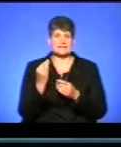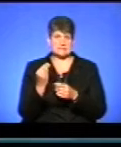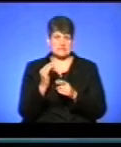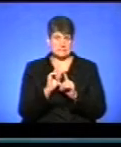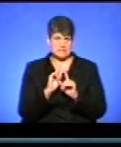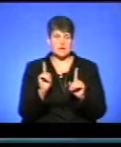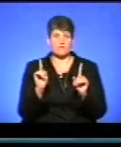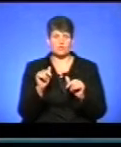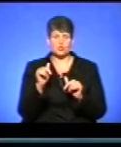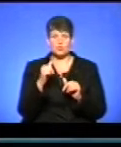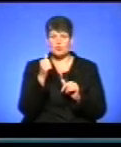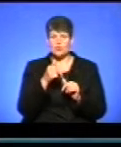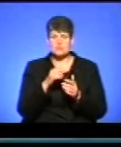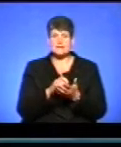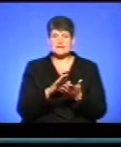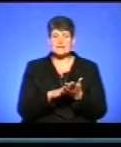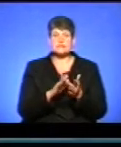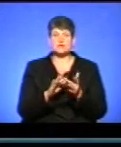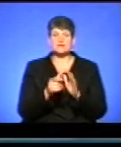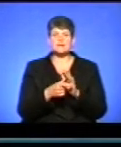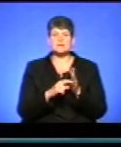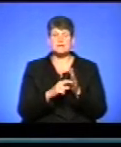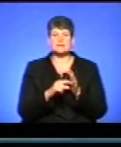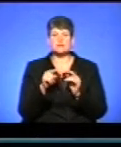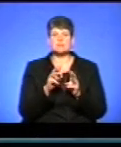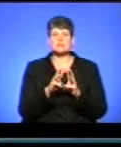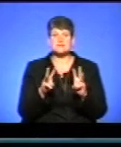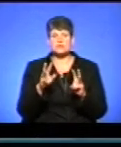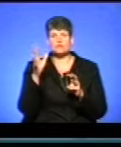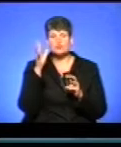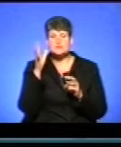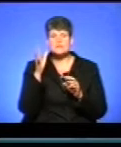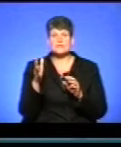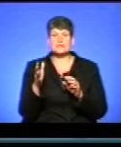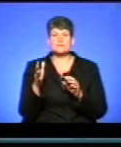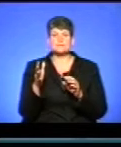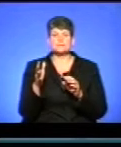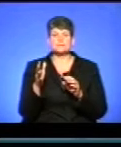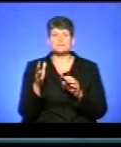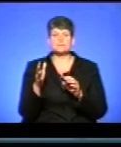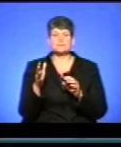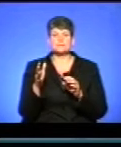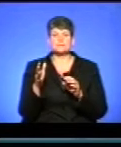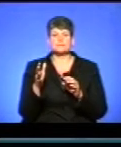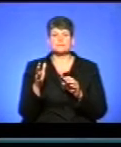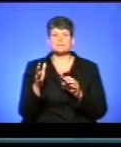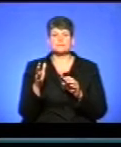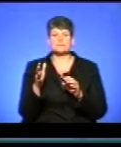цьогоріч при реєстрації електронних кабінетів, то, що Міністерство освіти і науки України і портал